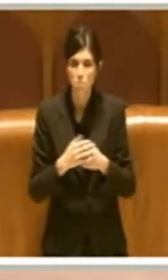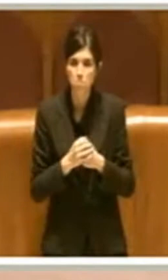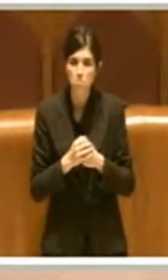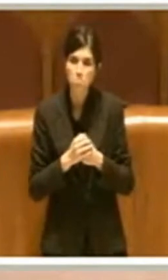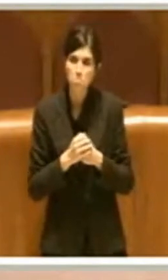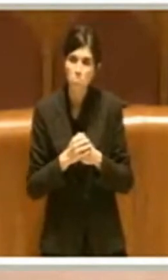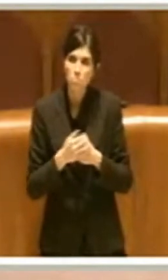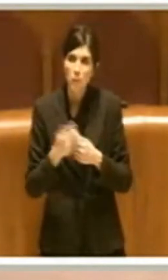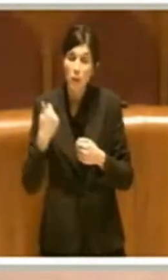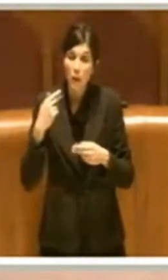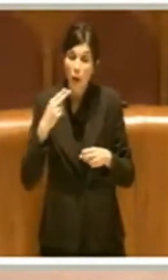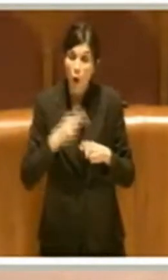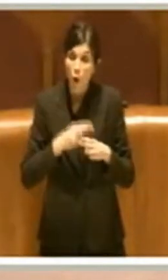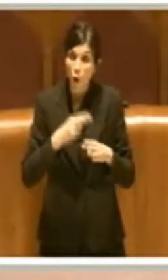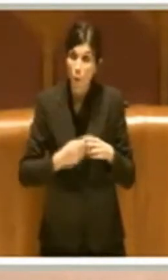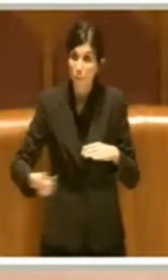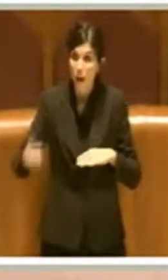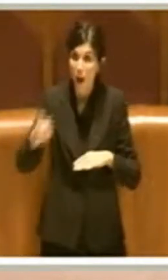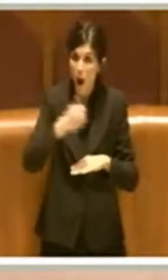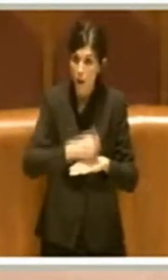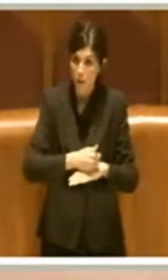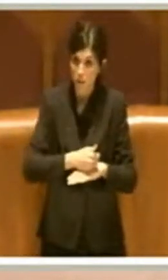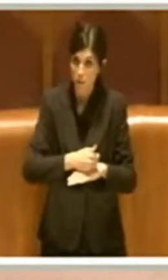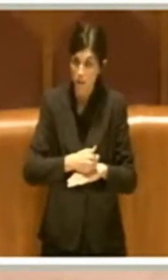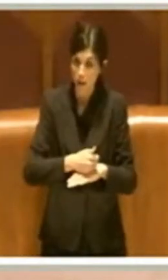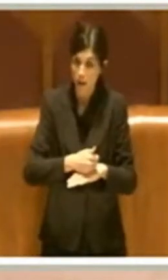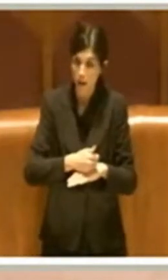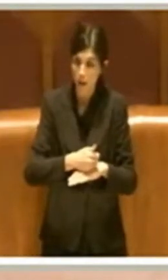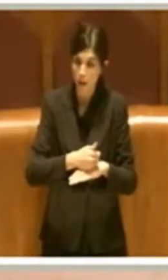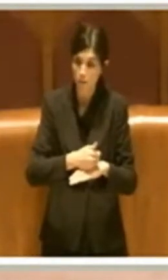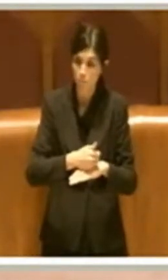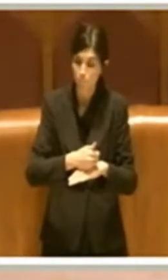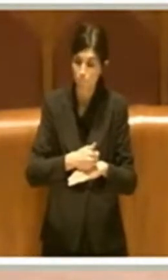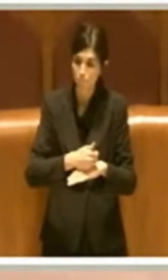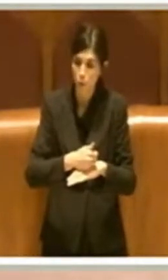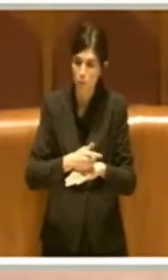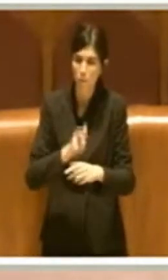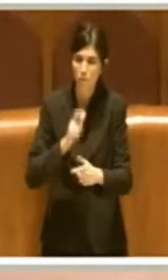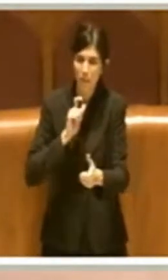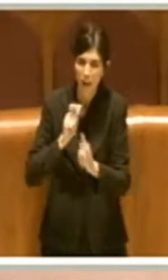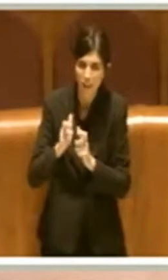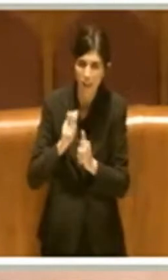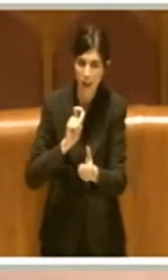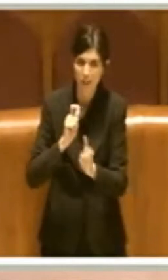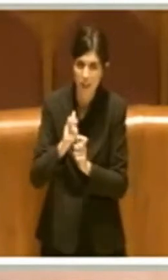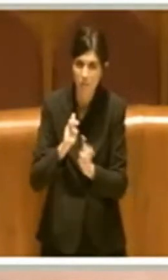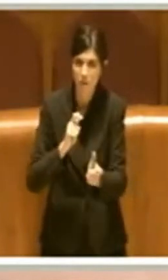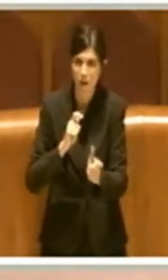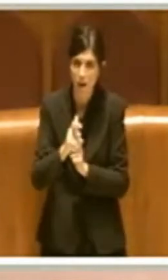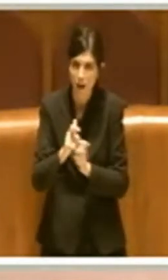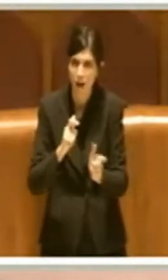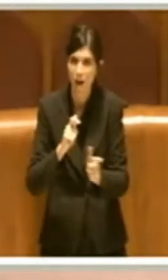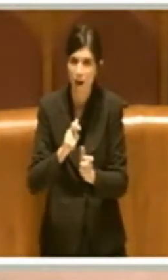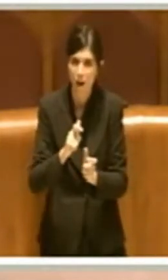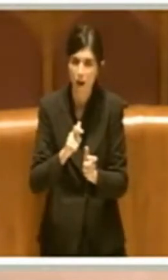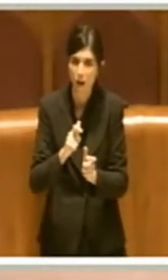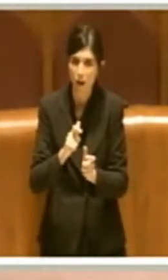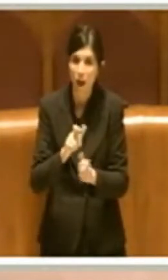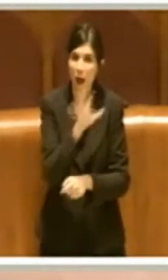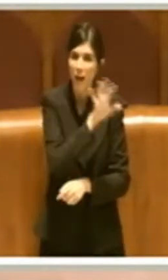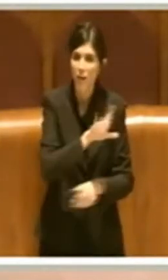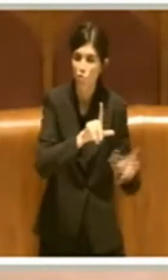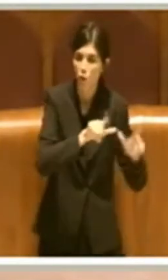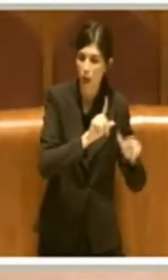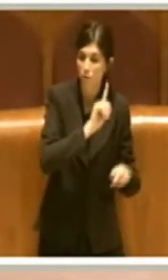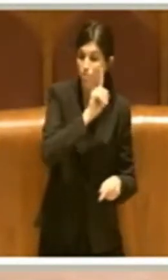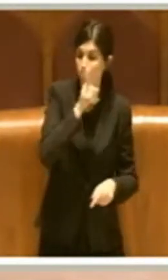Roma Capitale è stata vittima di una trattativa, di un'imposizione da parte della Regione